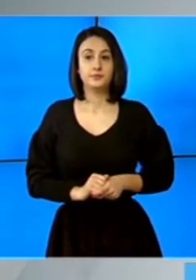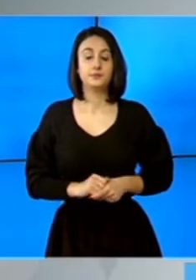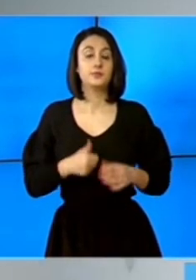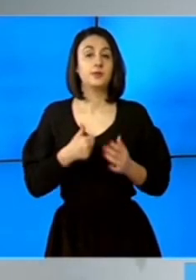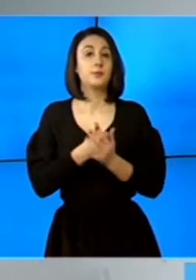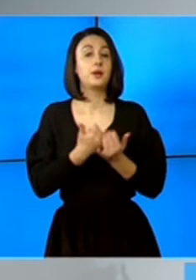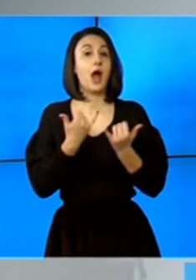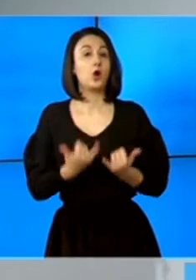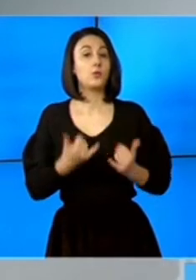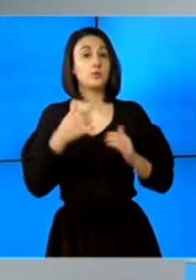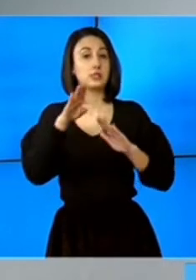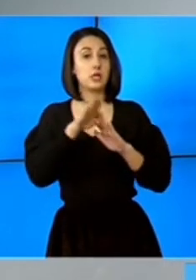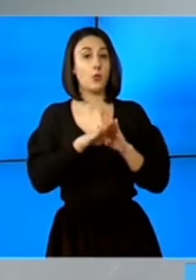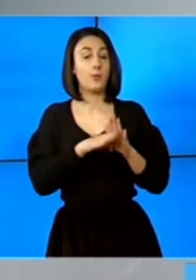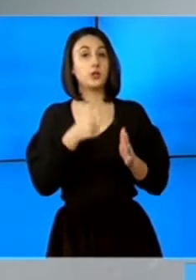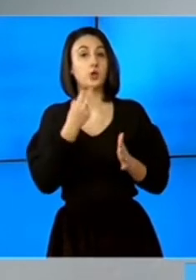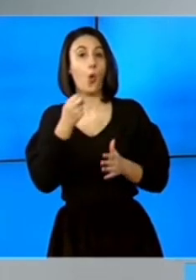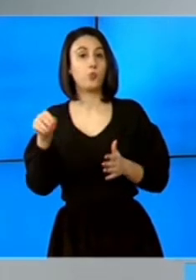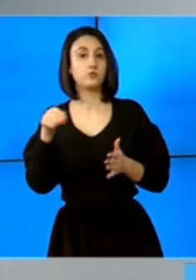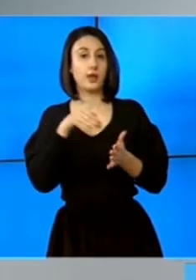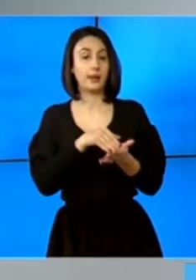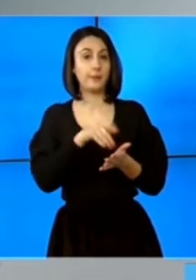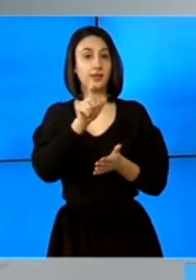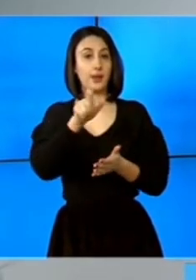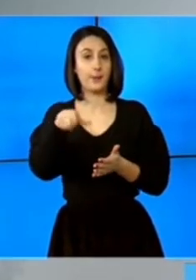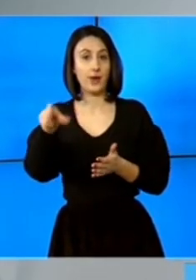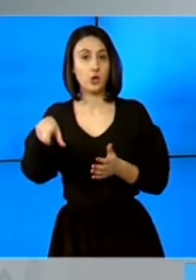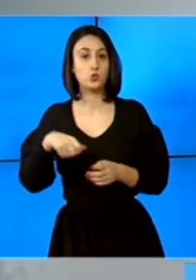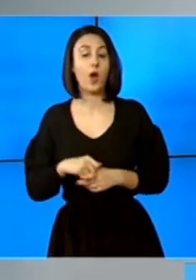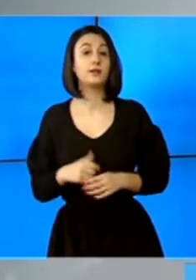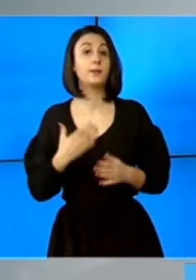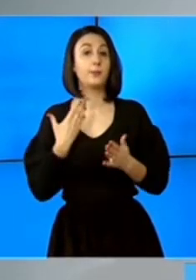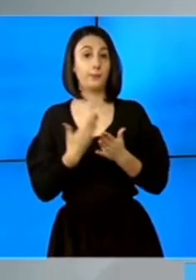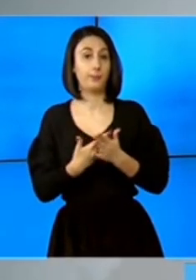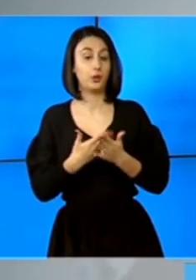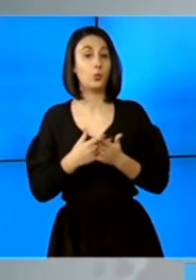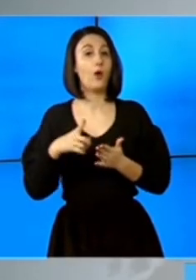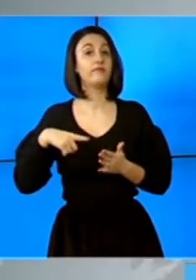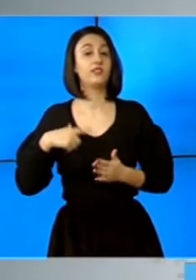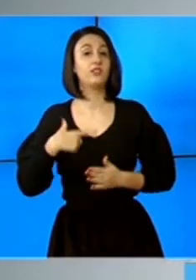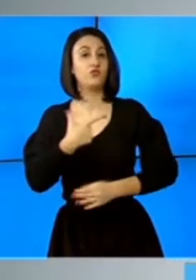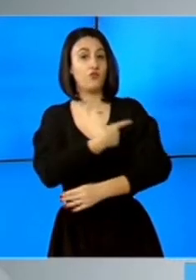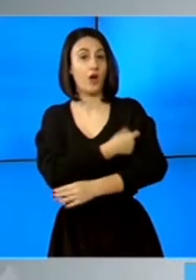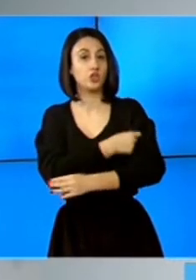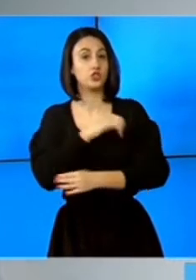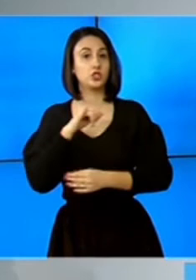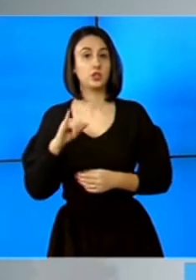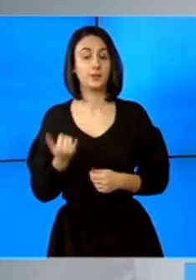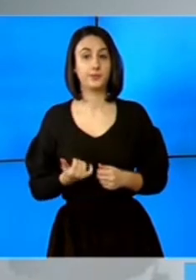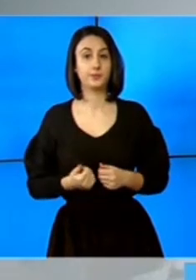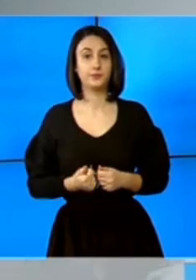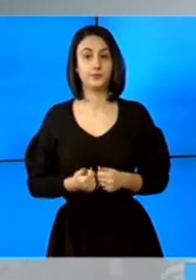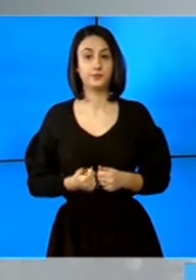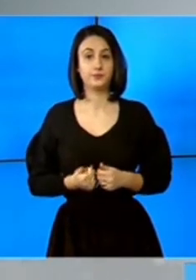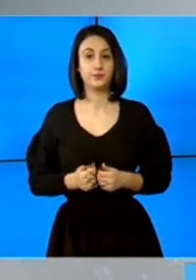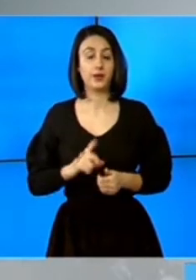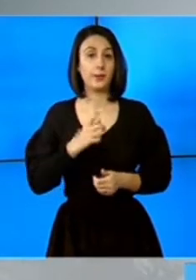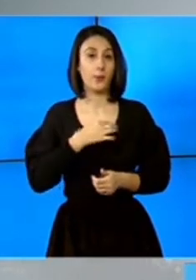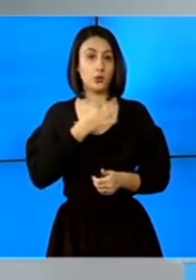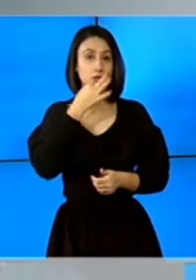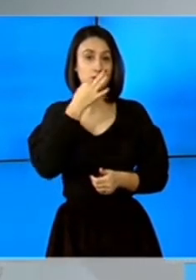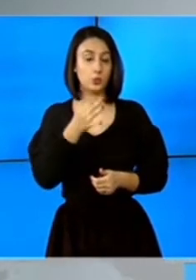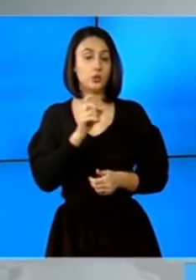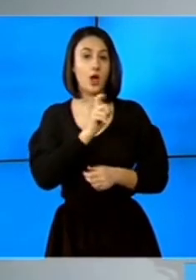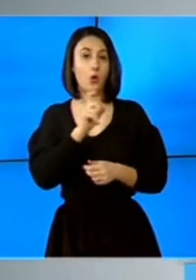programat peste 800.000 de persoane pentru a se vaccina. Și pot să vă spun că